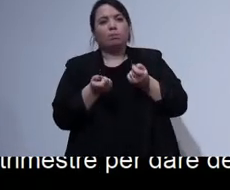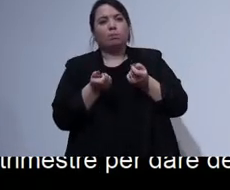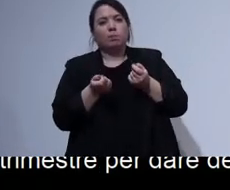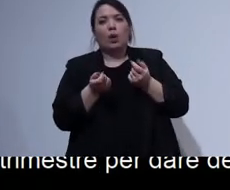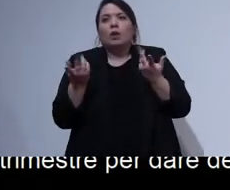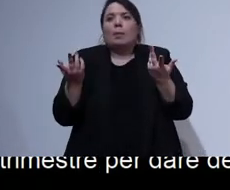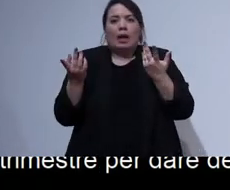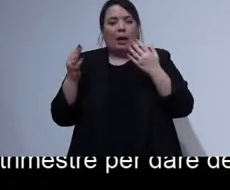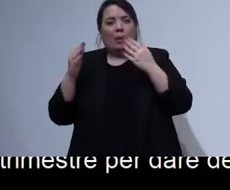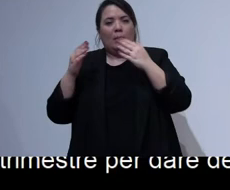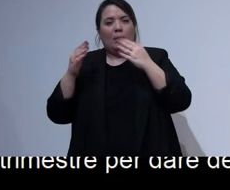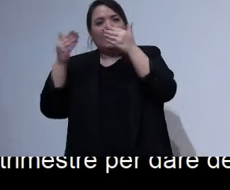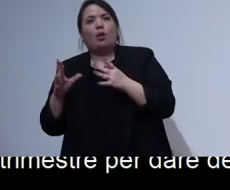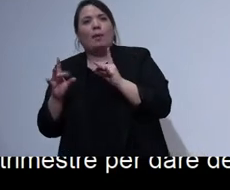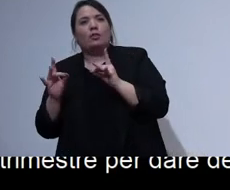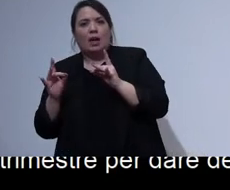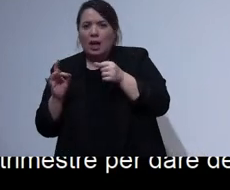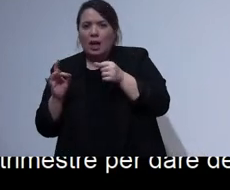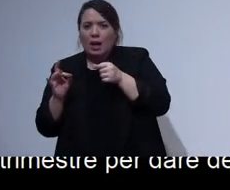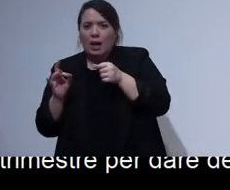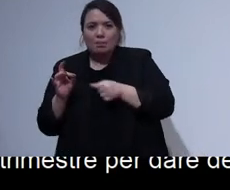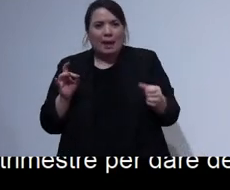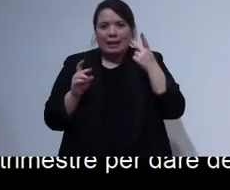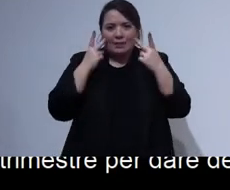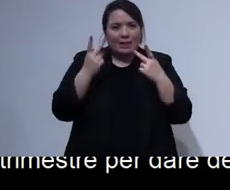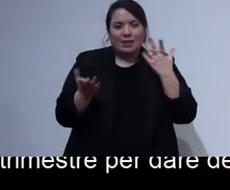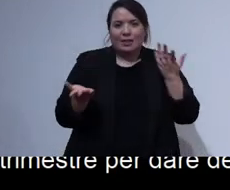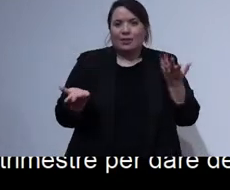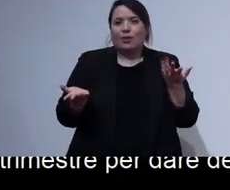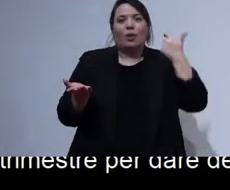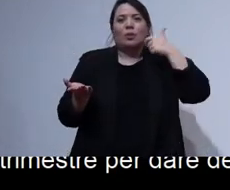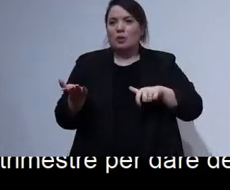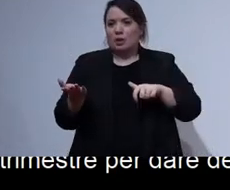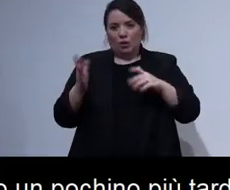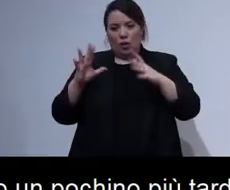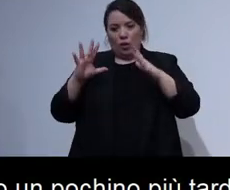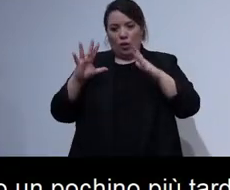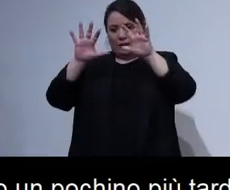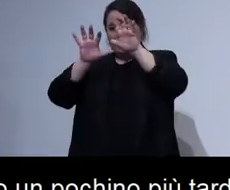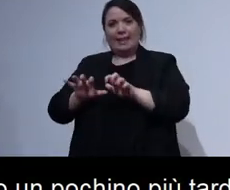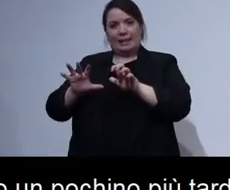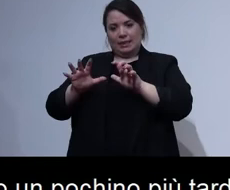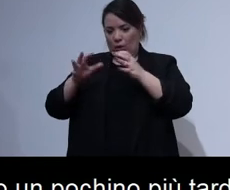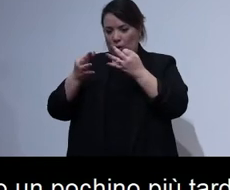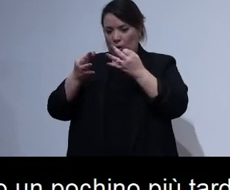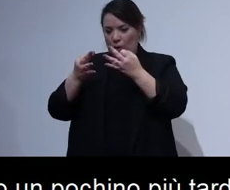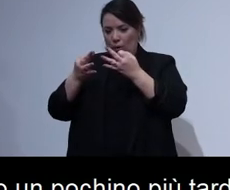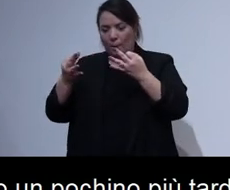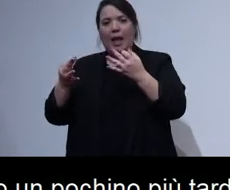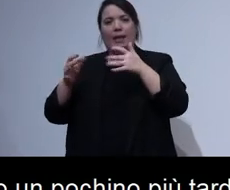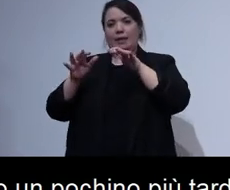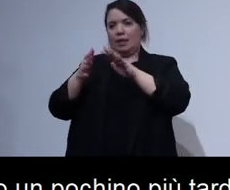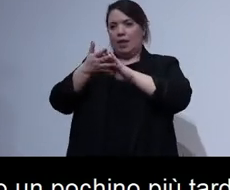è fondamentale quindi la possibilità che un testo venga sintetizzato nella maniera corretta e trasformato in un